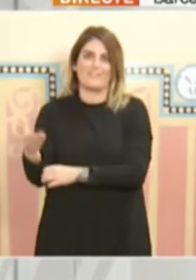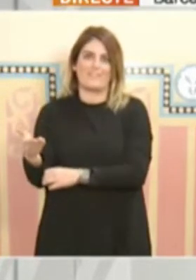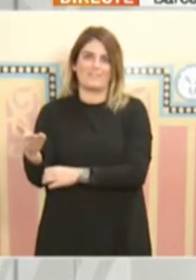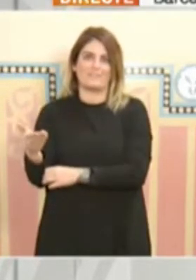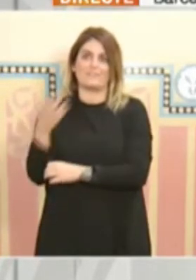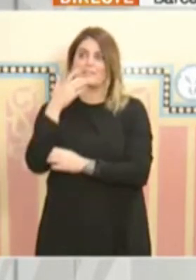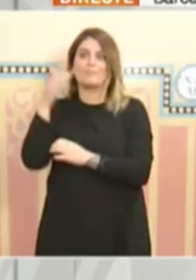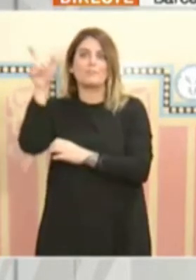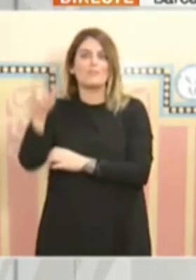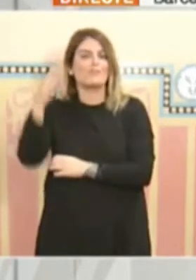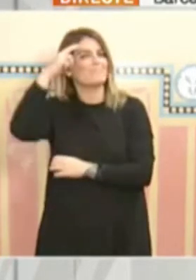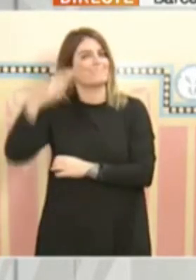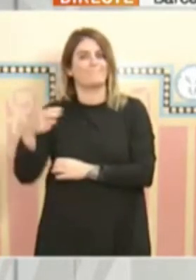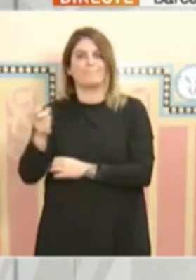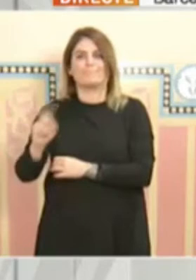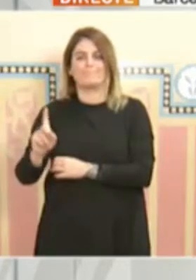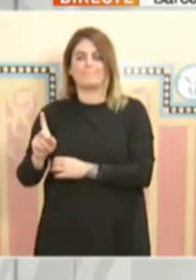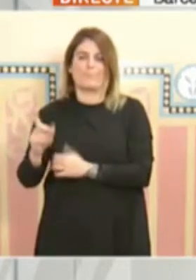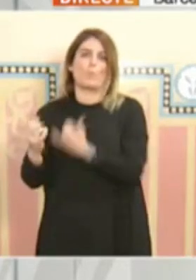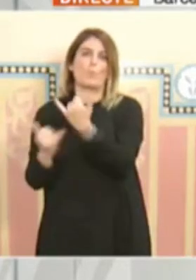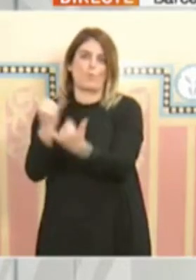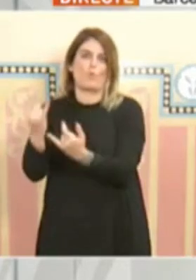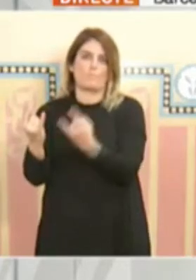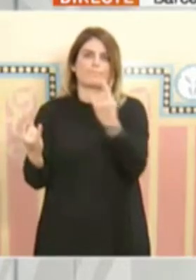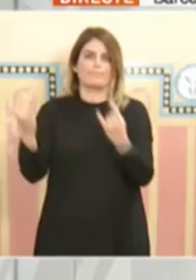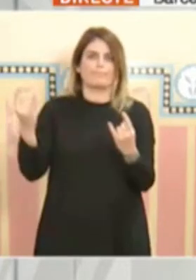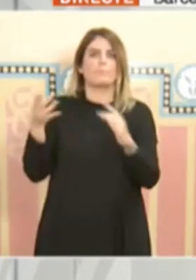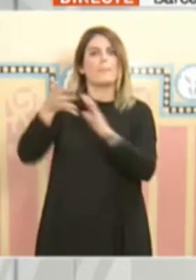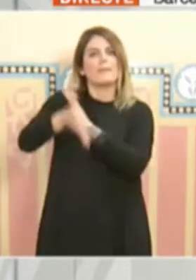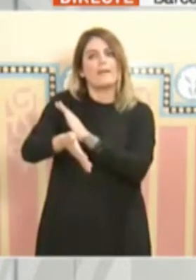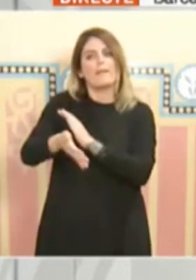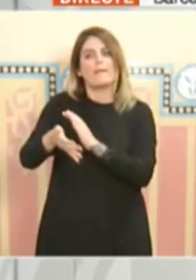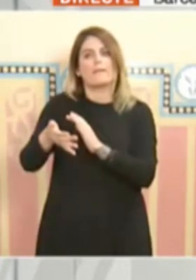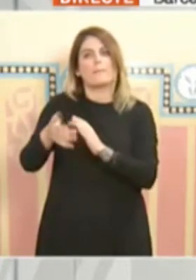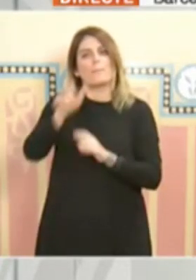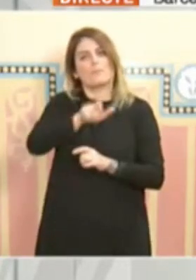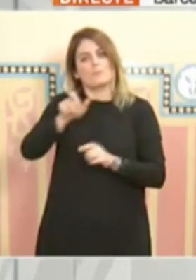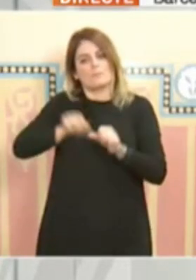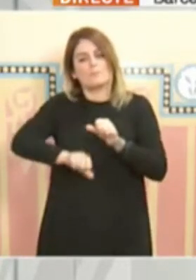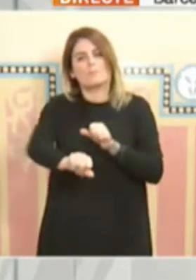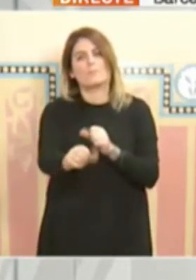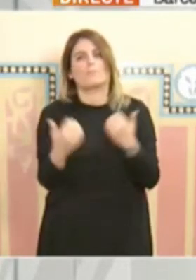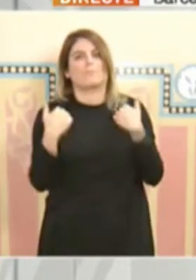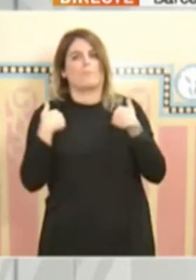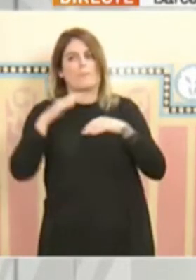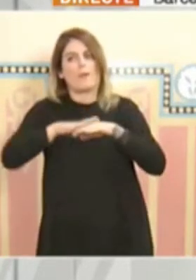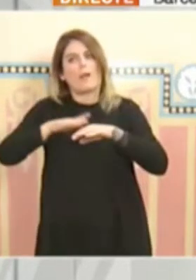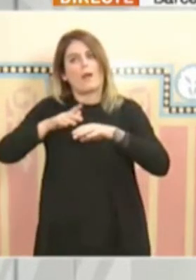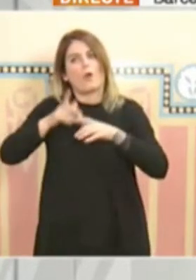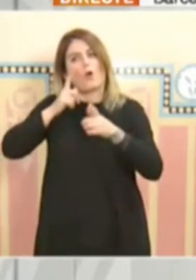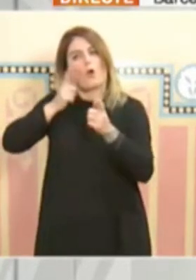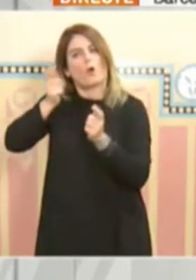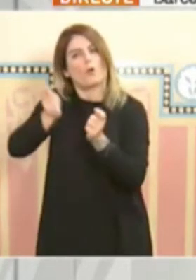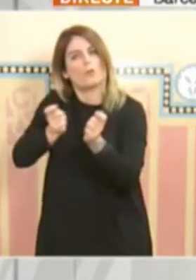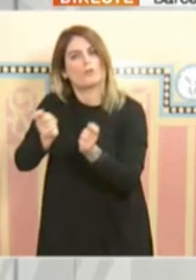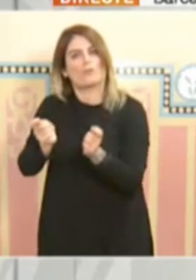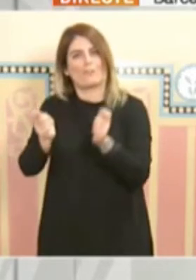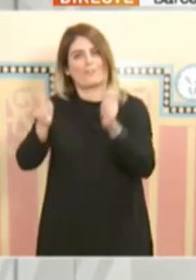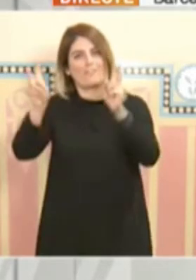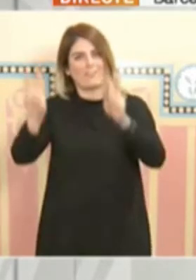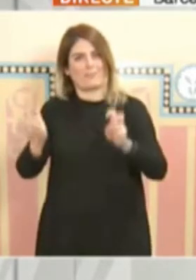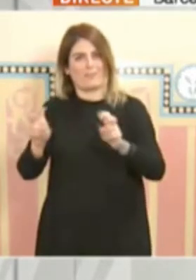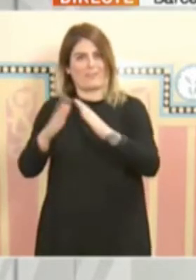positives, complir estrictament les quarantenes dels contactes estrets. Per tant, aquestes tasques ens